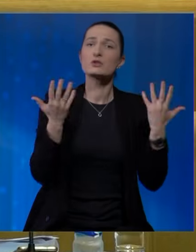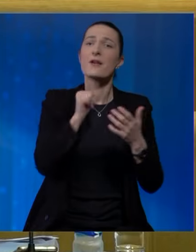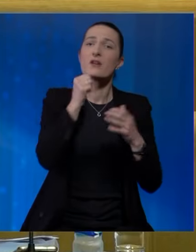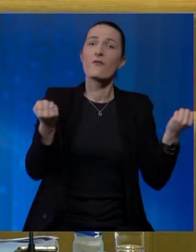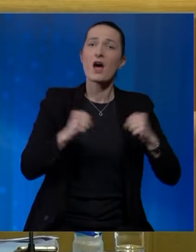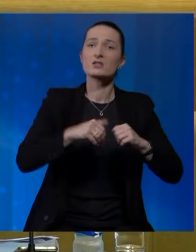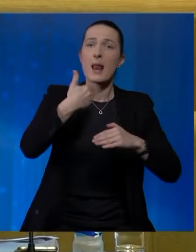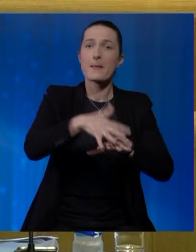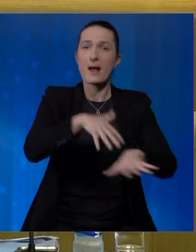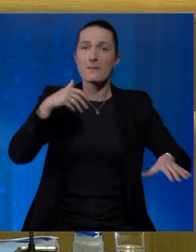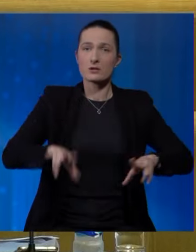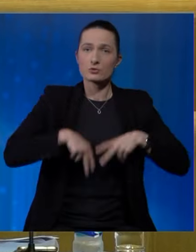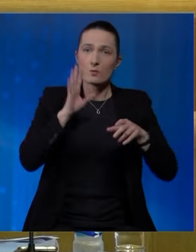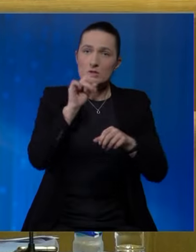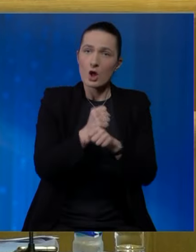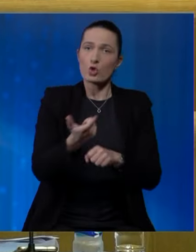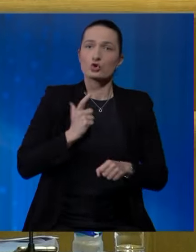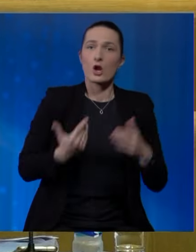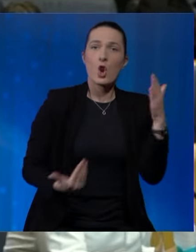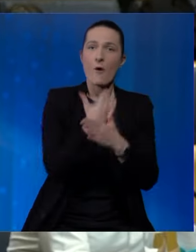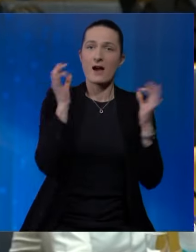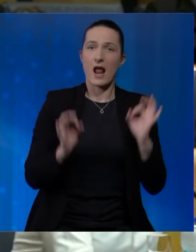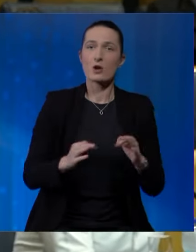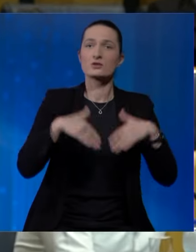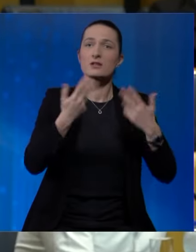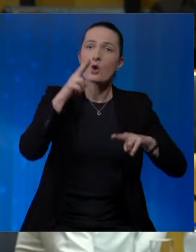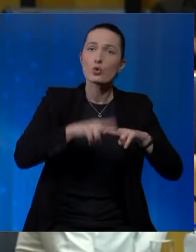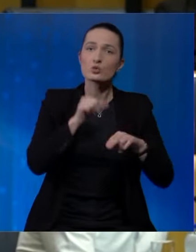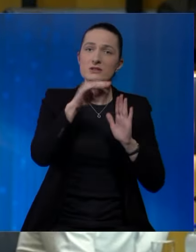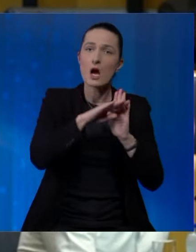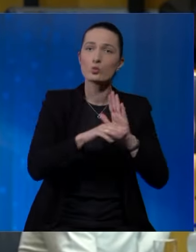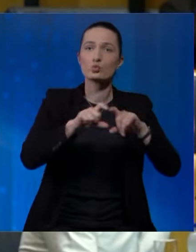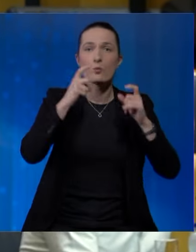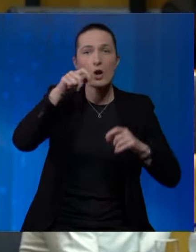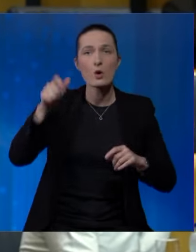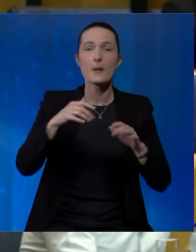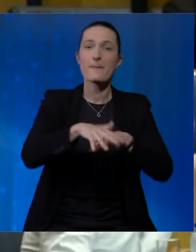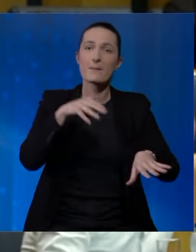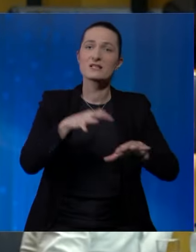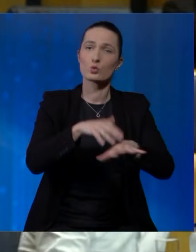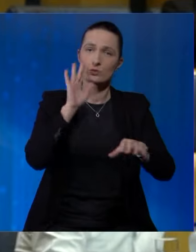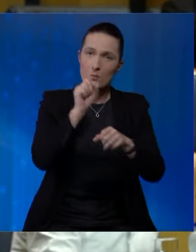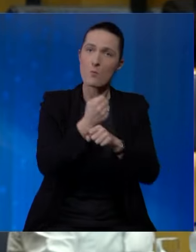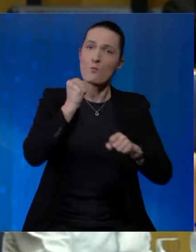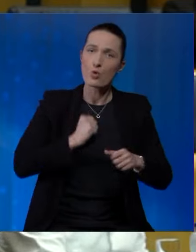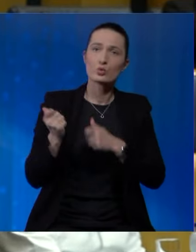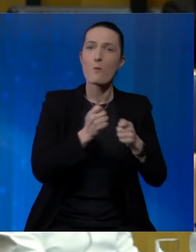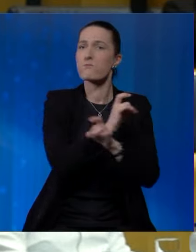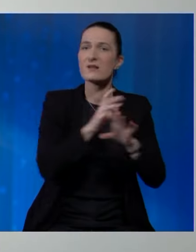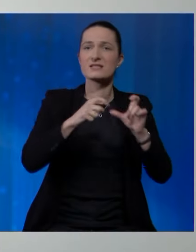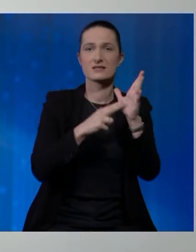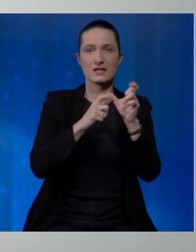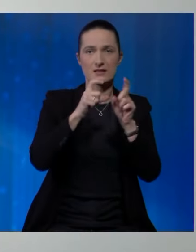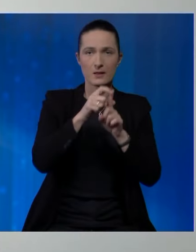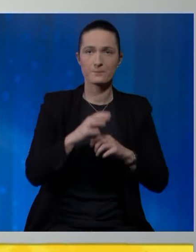parlamentarnim životom VIH dočekana nova realnost, da se odluke i zakoni u Domu naroda mogu donositi bez SNSD